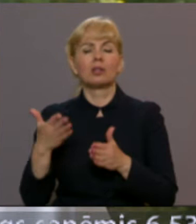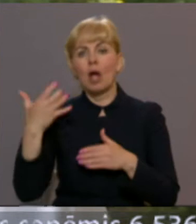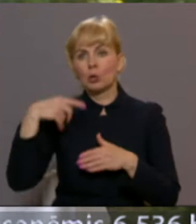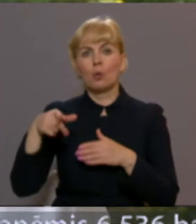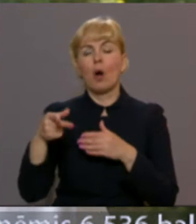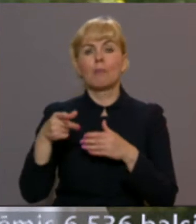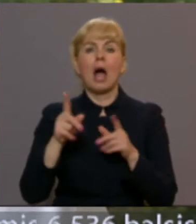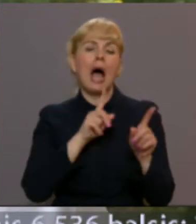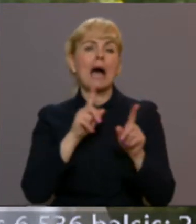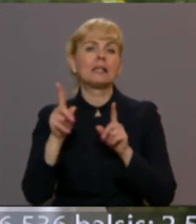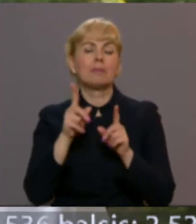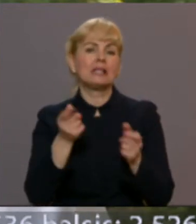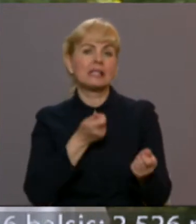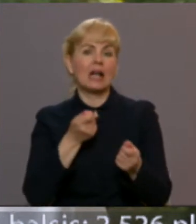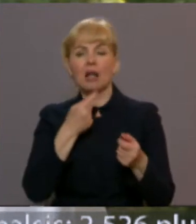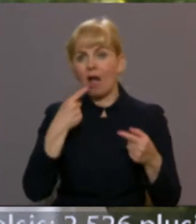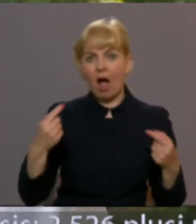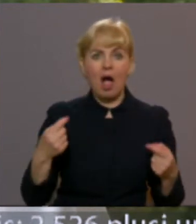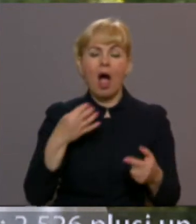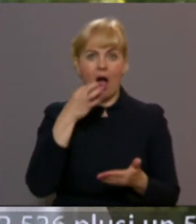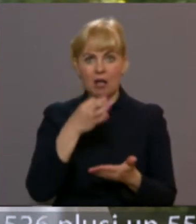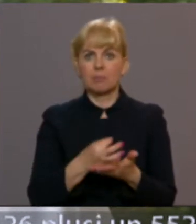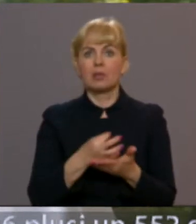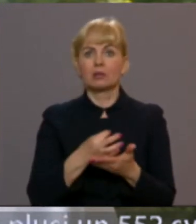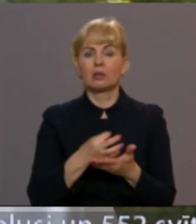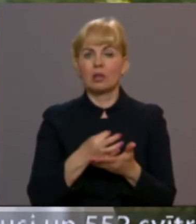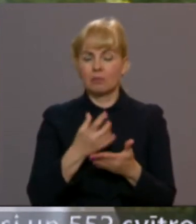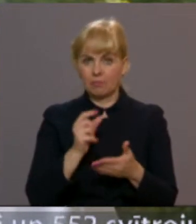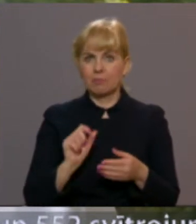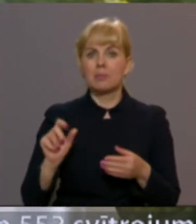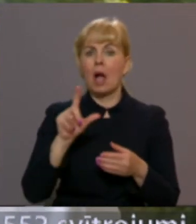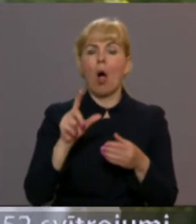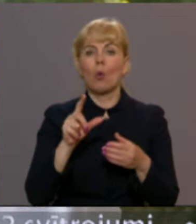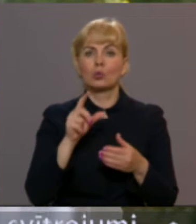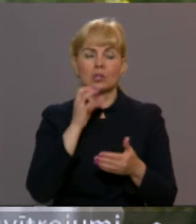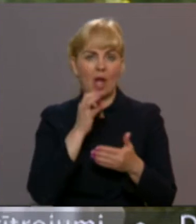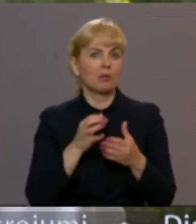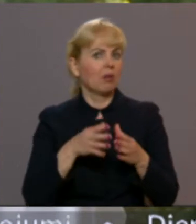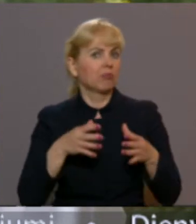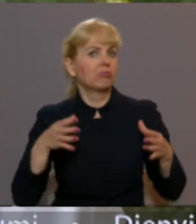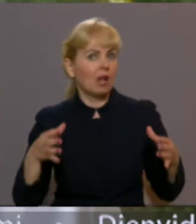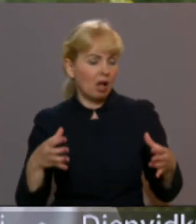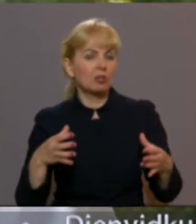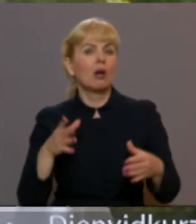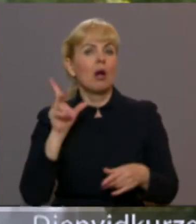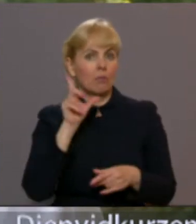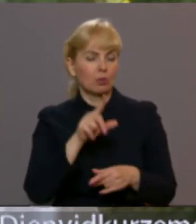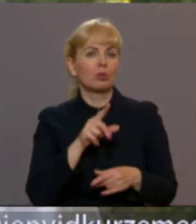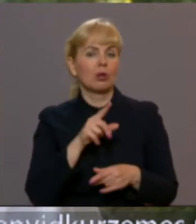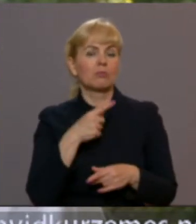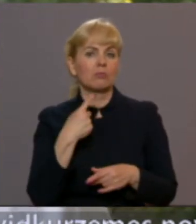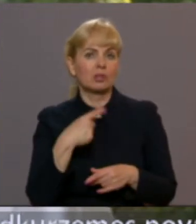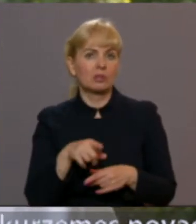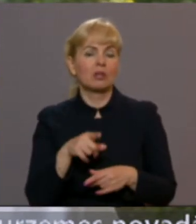administrāciju tam, ka šis atbildības lauks tad ir krietni pieaudzis? Jā, tas būs liels izaicinājums.